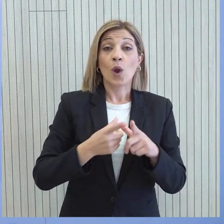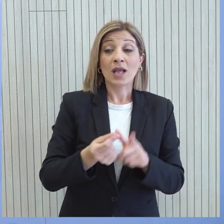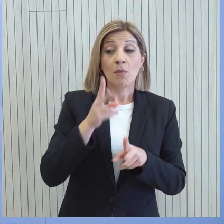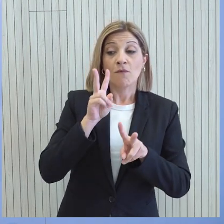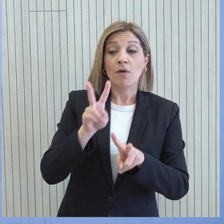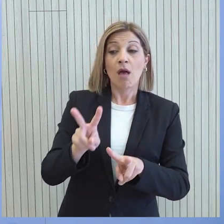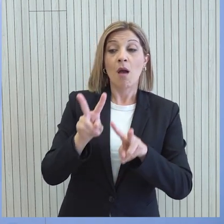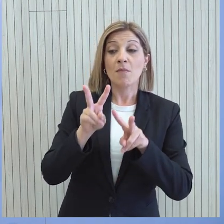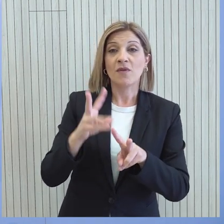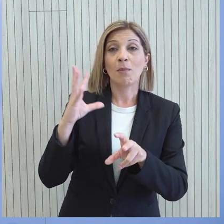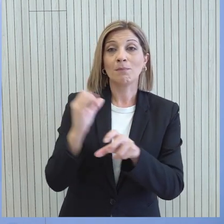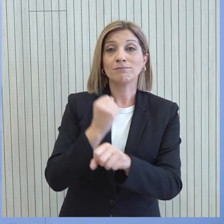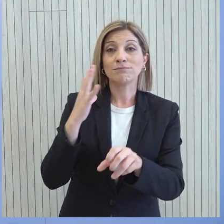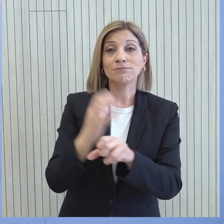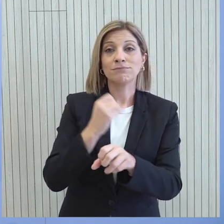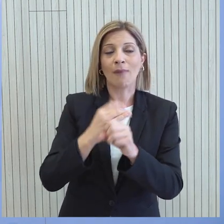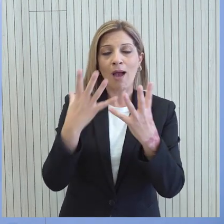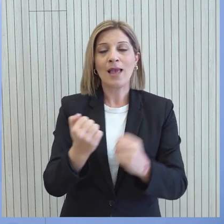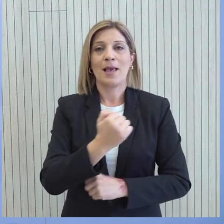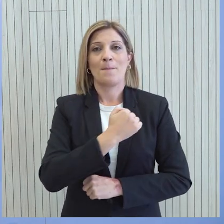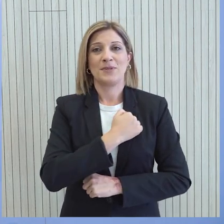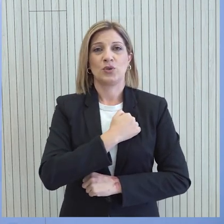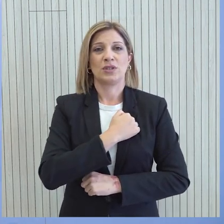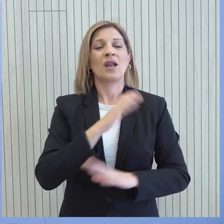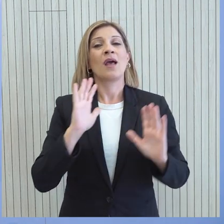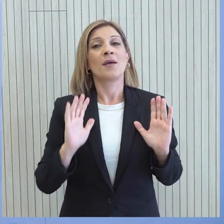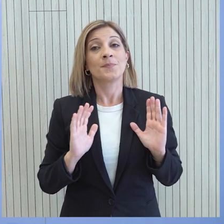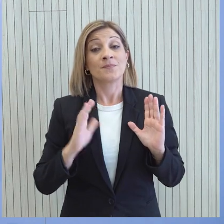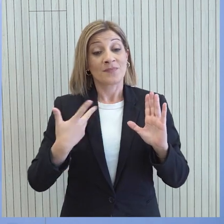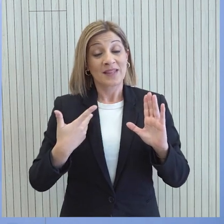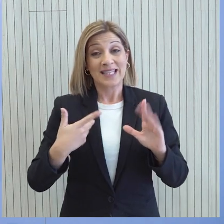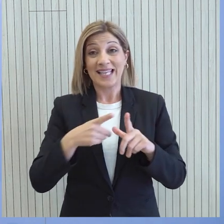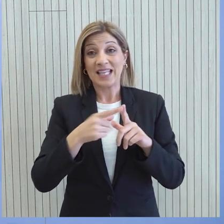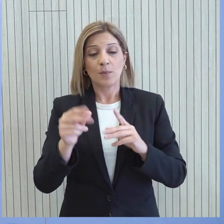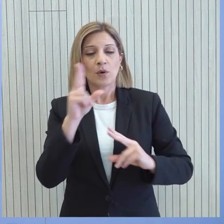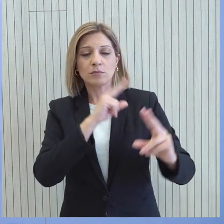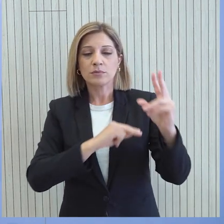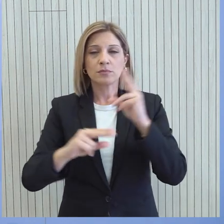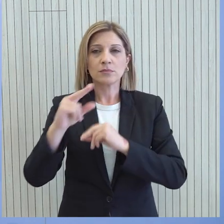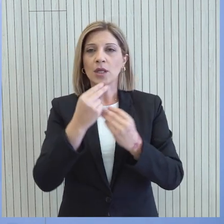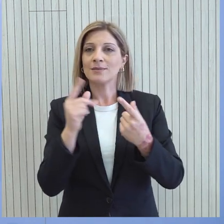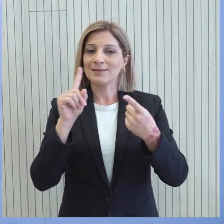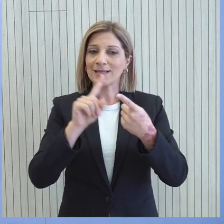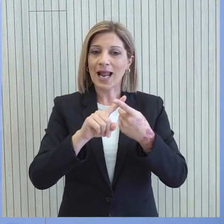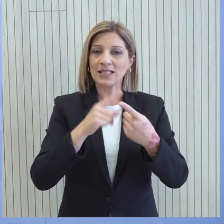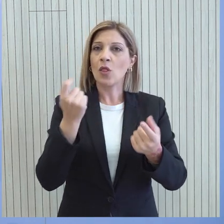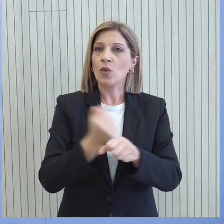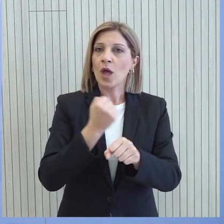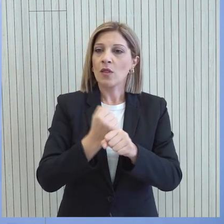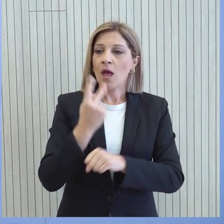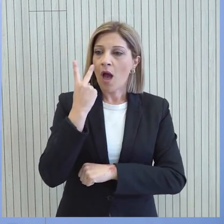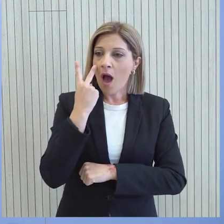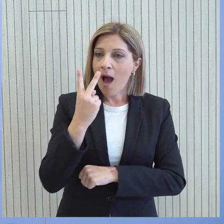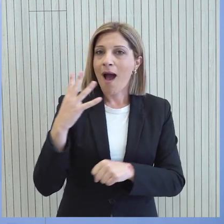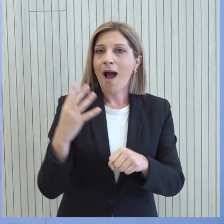συνέχειας, μακριά από τεθλασμένες εκτροπές, μαζί με την εξωστρεφή διπλωματία που οδήγησε στην συνάντηση της 30ης